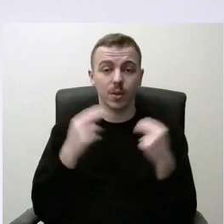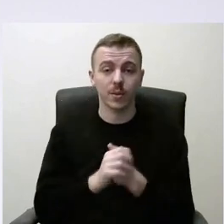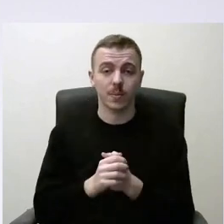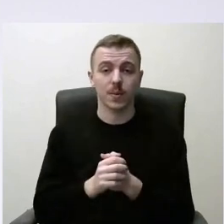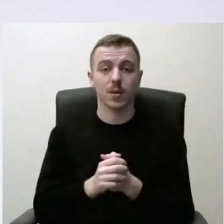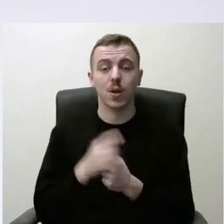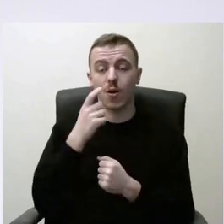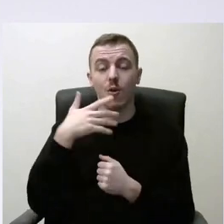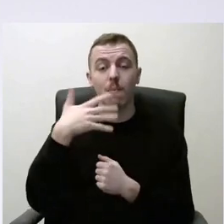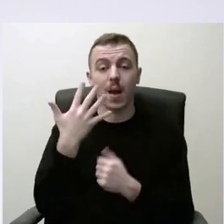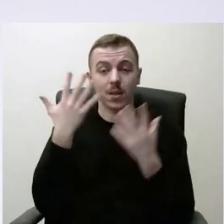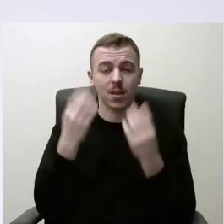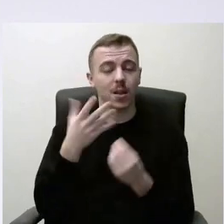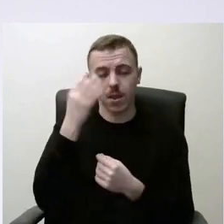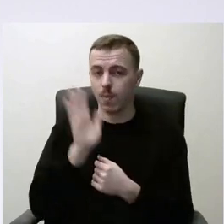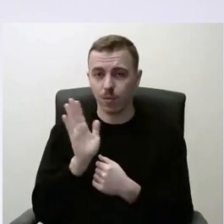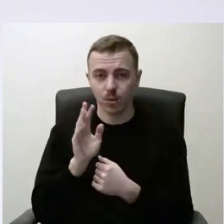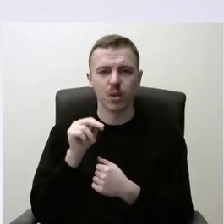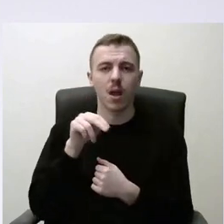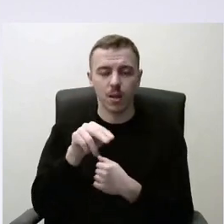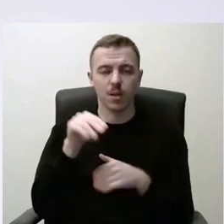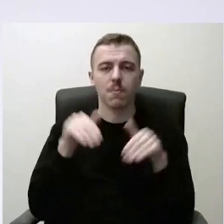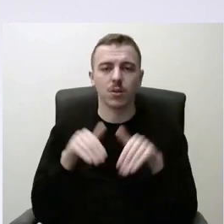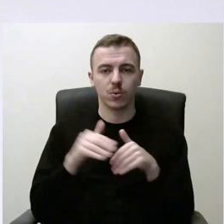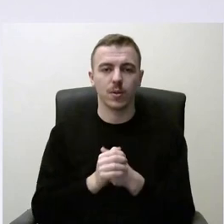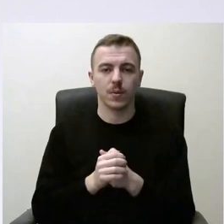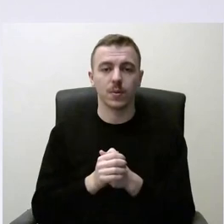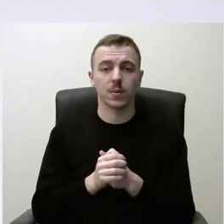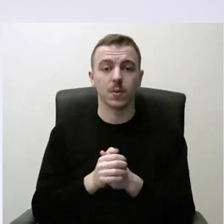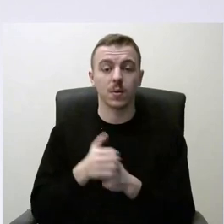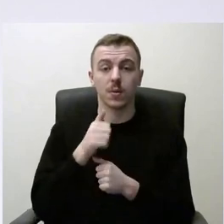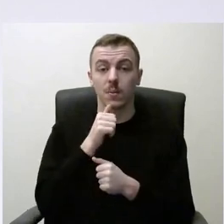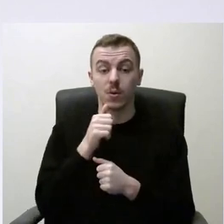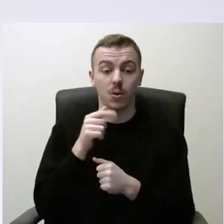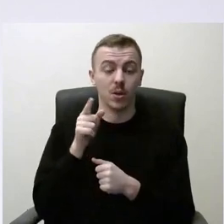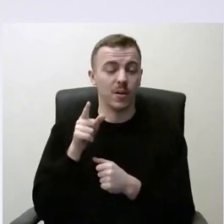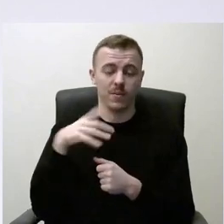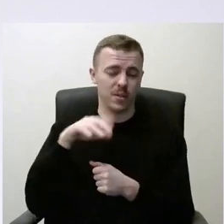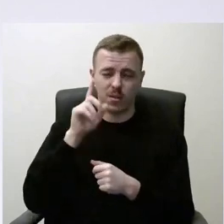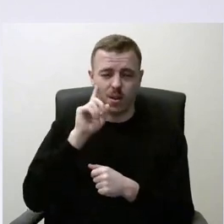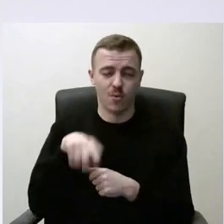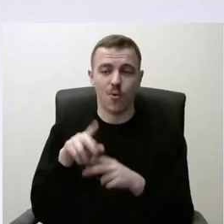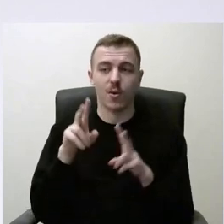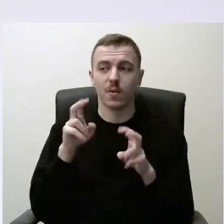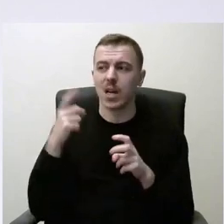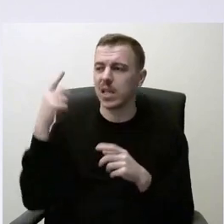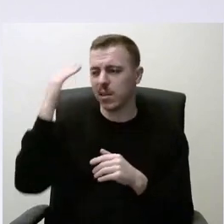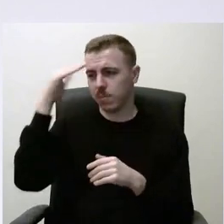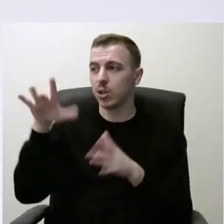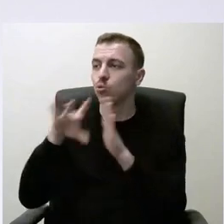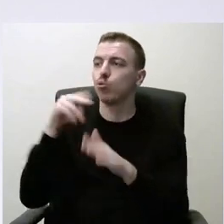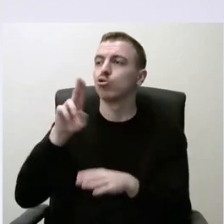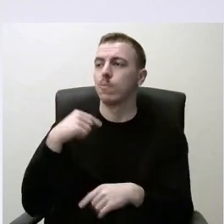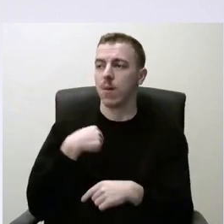Kovo penktą nepamirškite ateiti balsuoti, nes juk nieks nenori, kad kas nors išrinktų už jį.